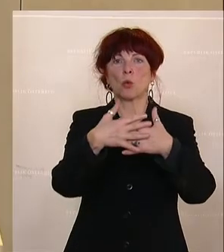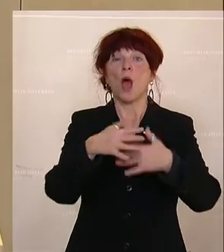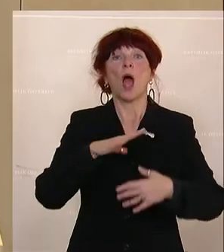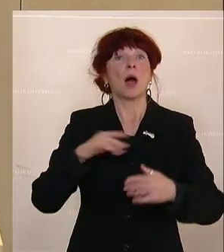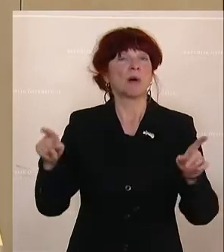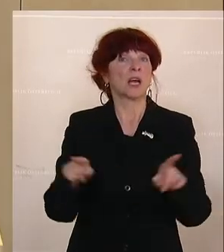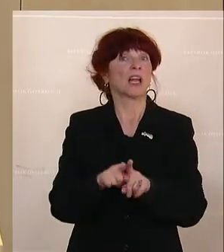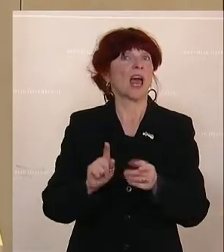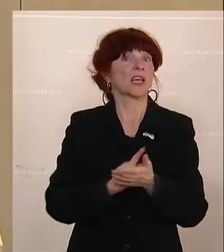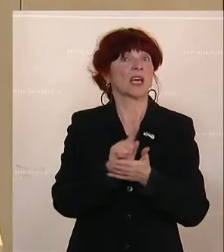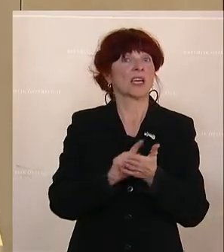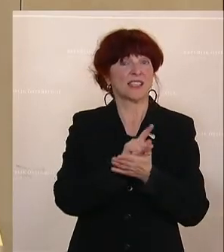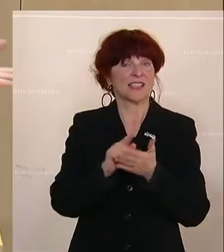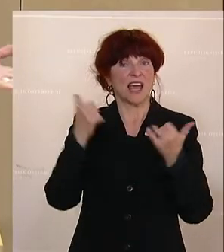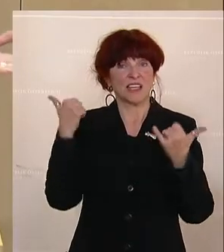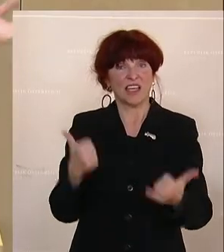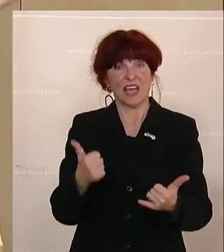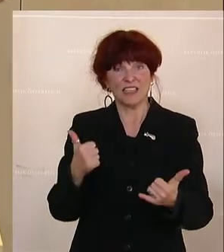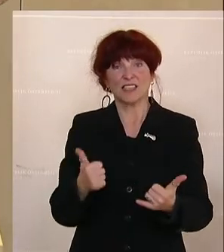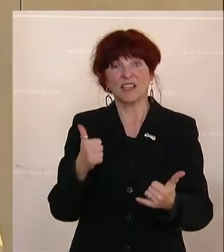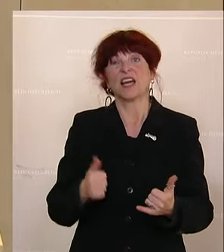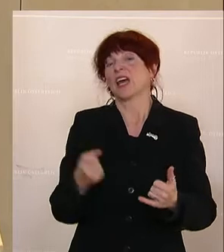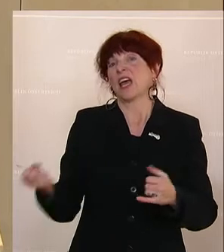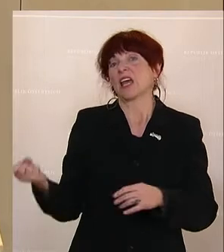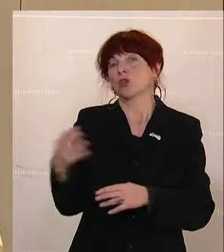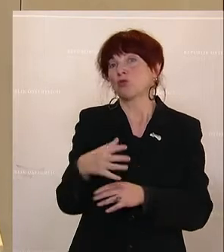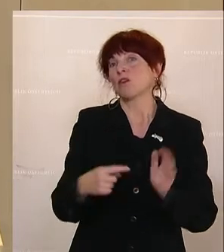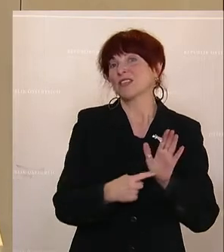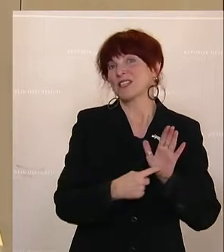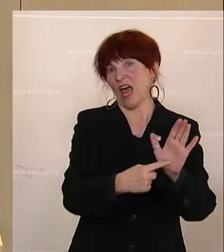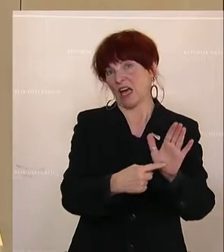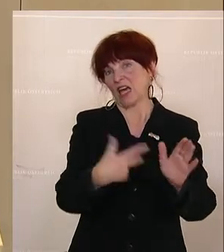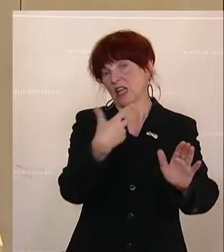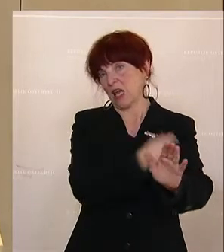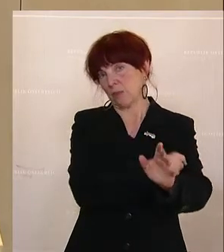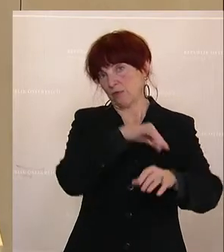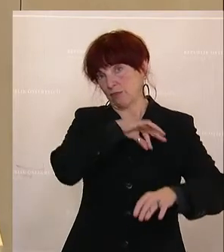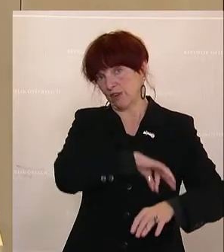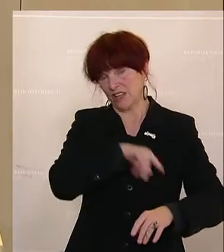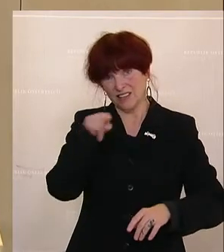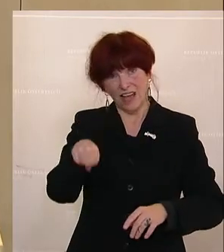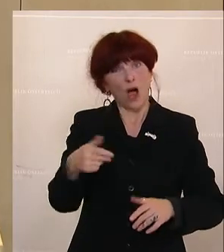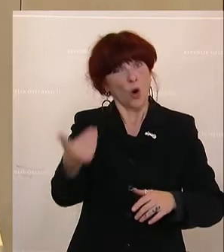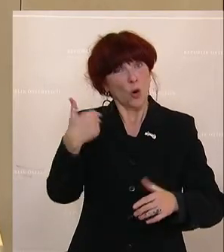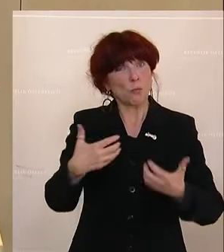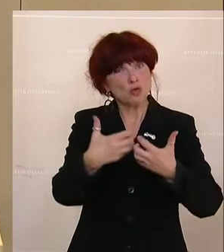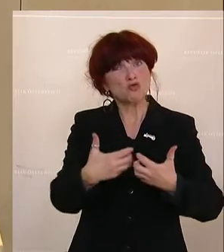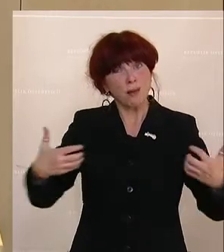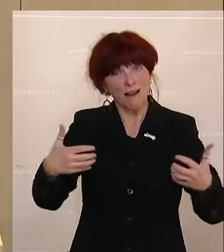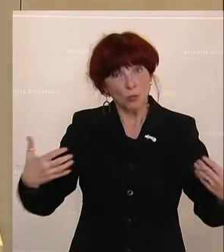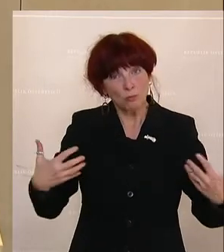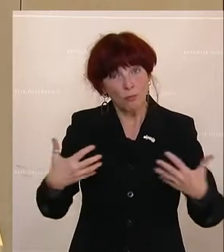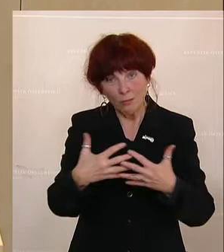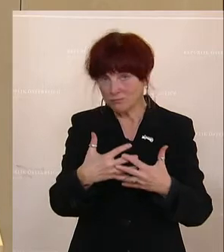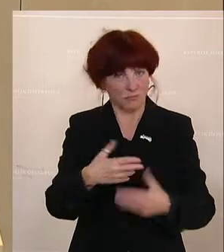heute den endgültigen Entwurf für die Impfpflicht, kann ich nur sagen. Ja, das wird die Spaltung nicht beheben. Sie führen hier auch ein völlig